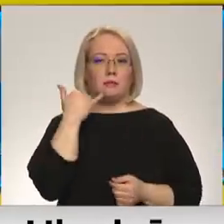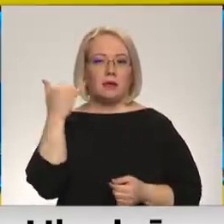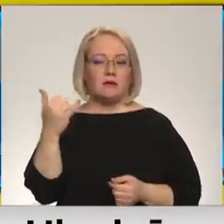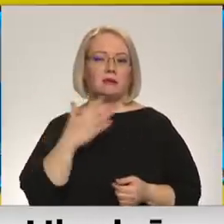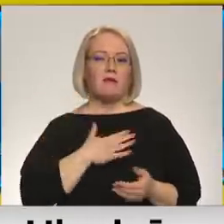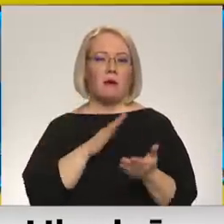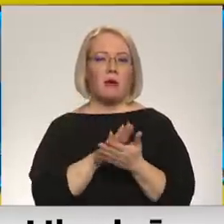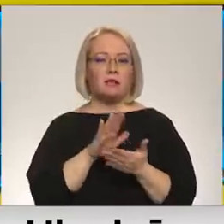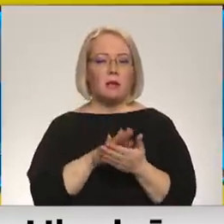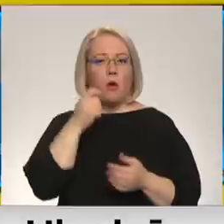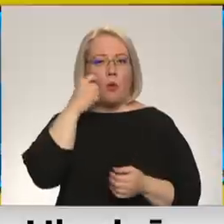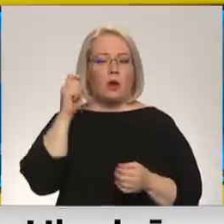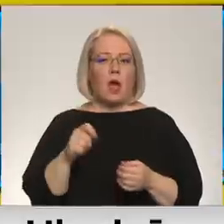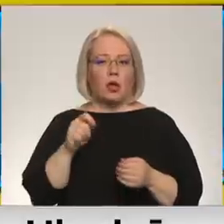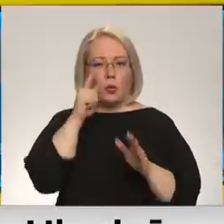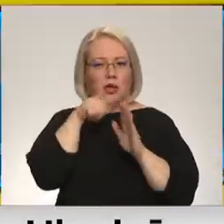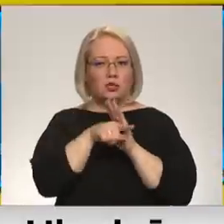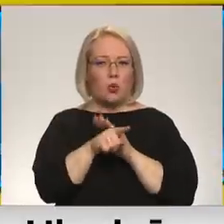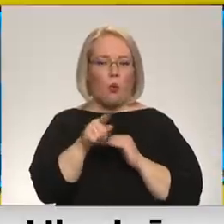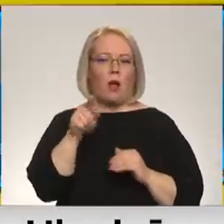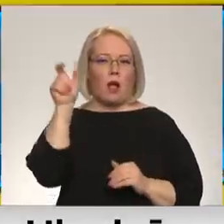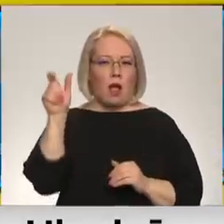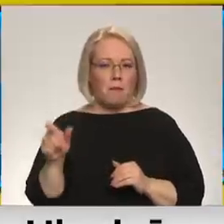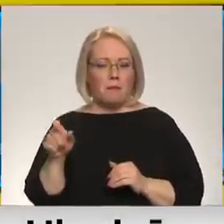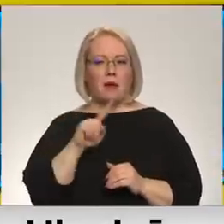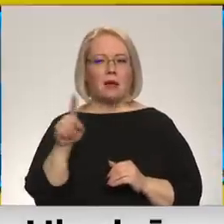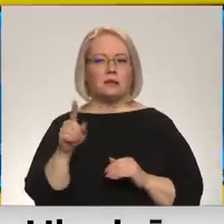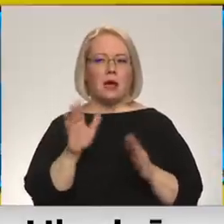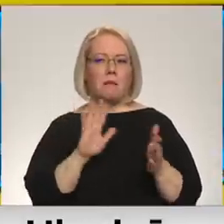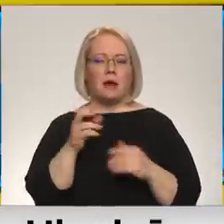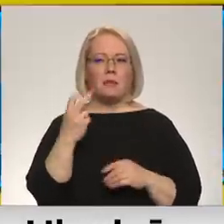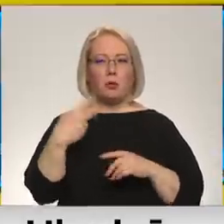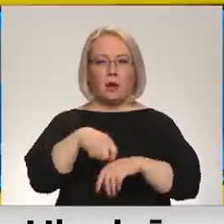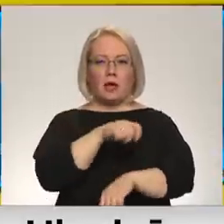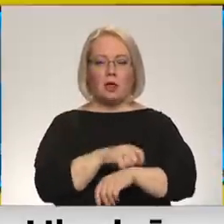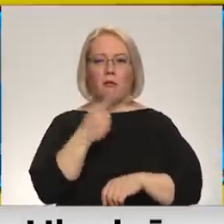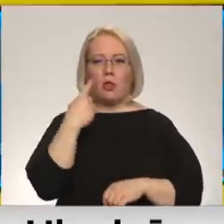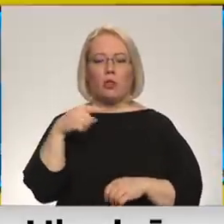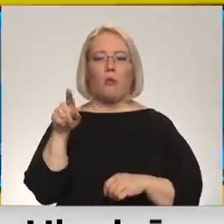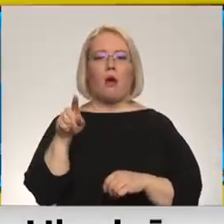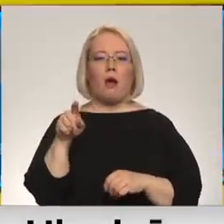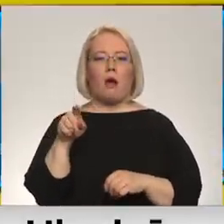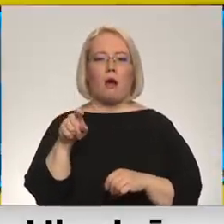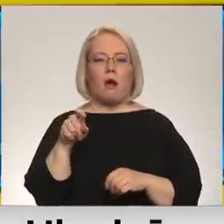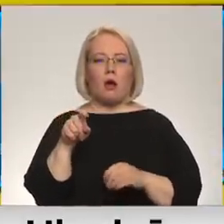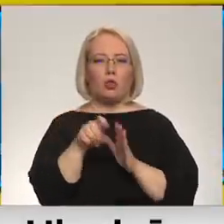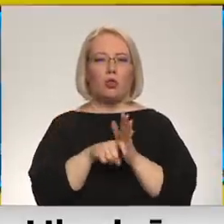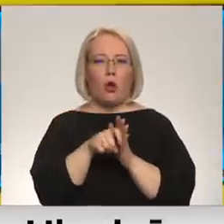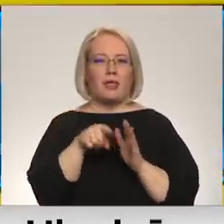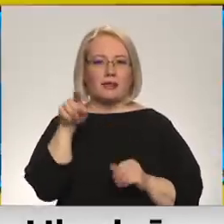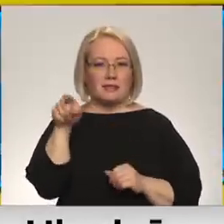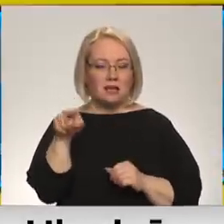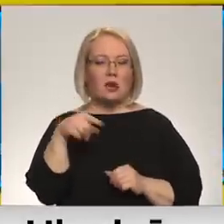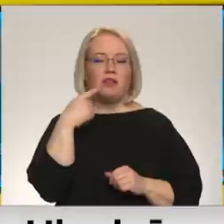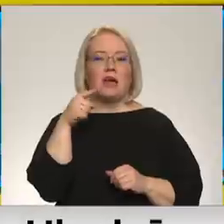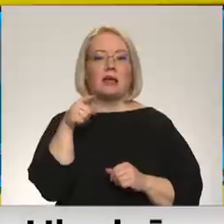pazīstamam Ukraiņa izlūkam, kurš atrodas apmēram 12 km no Doņieckas. Viņš man stāstīja, ka šajā frontes iecirkni